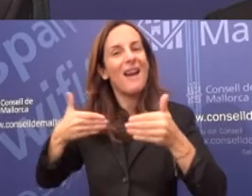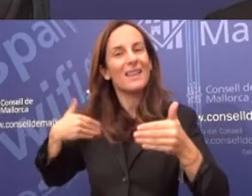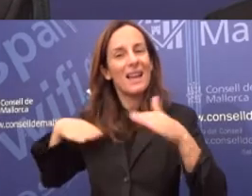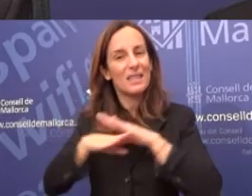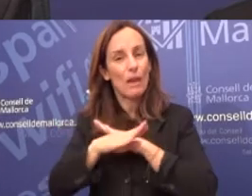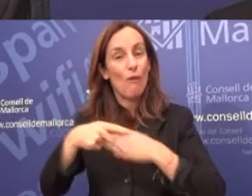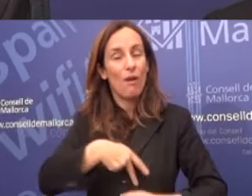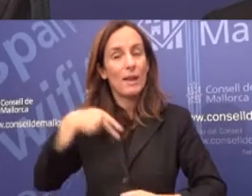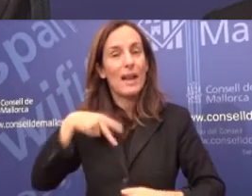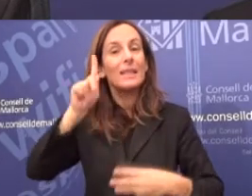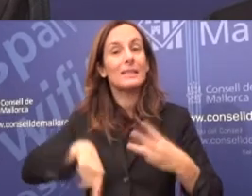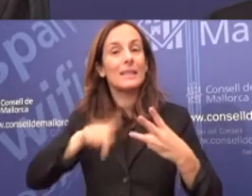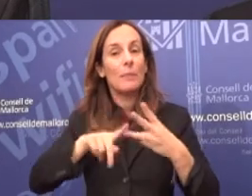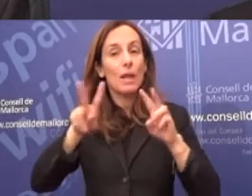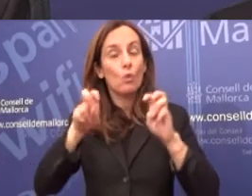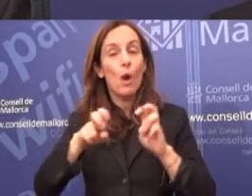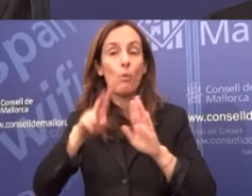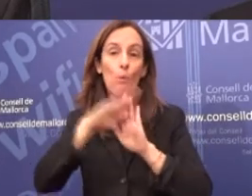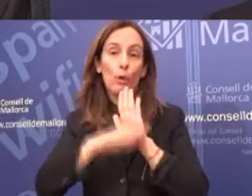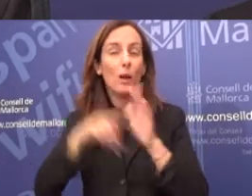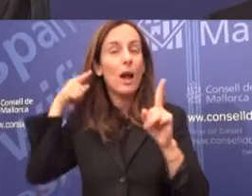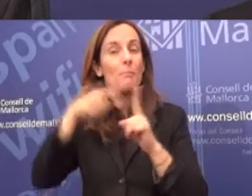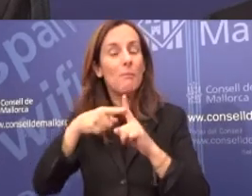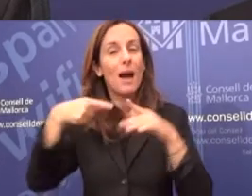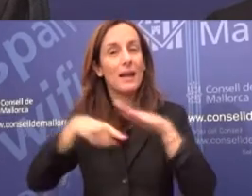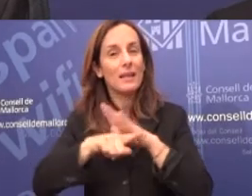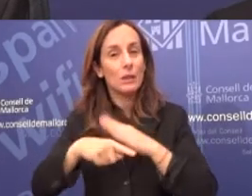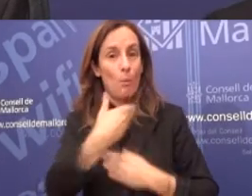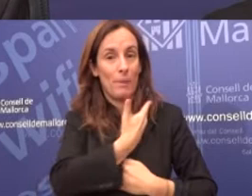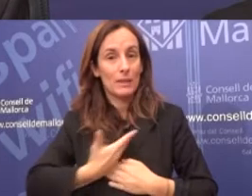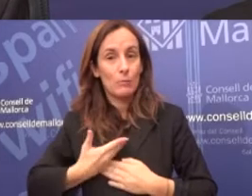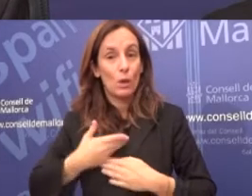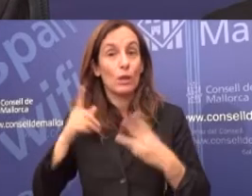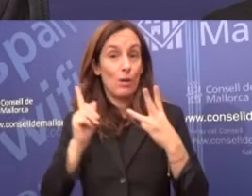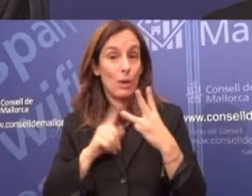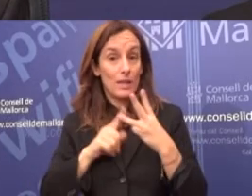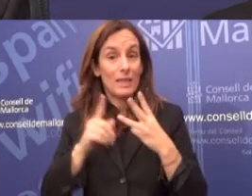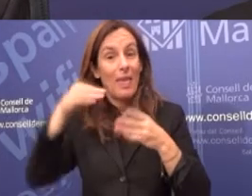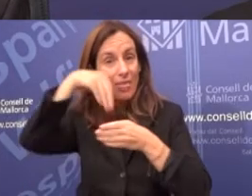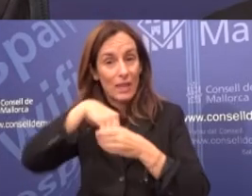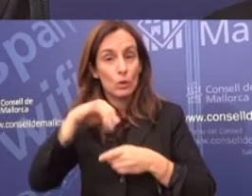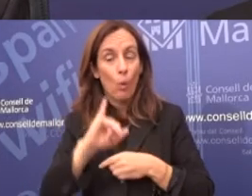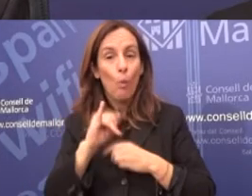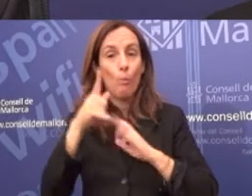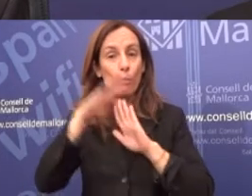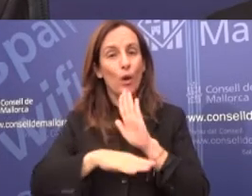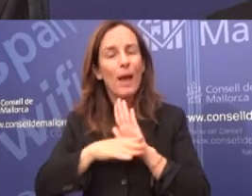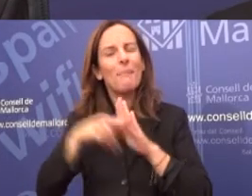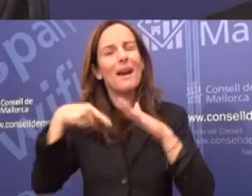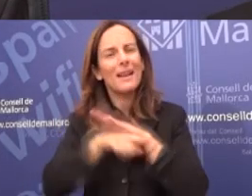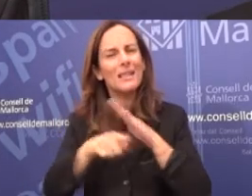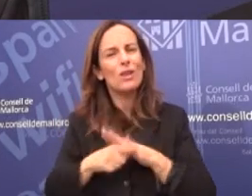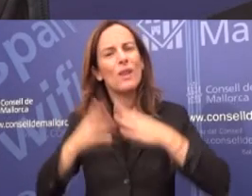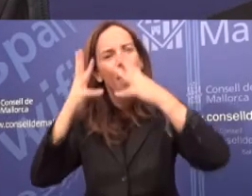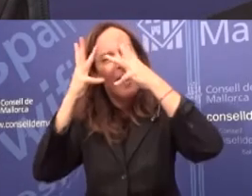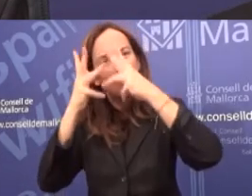'Arxiu General, tenim previst també un nou programa de gestió de patrimoni. En aquest sentit, s'inclou un programa de gestió